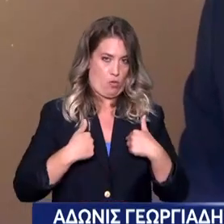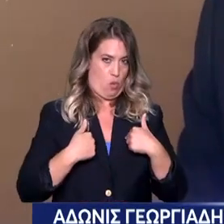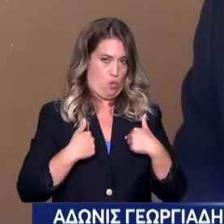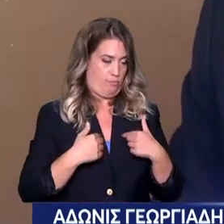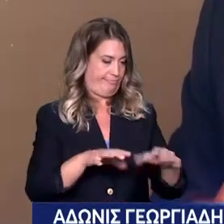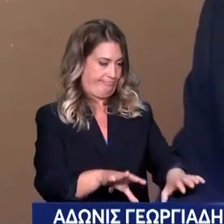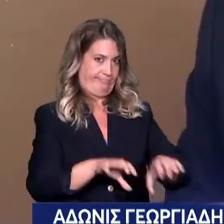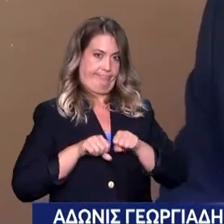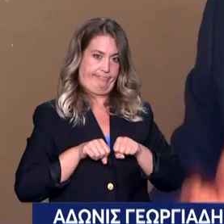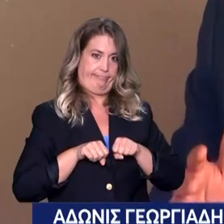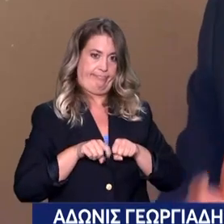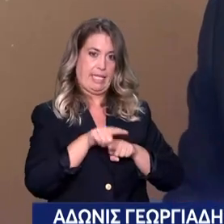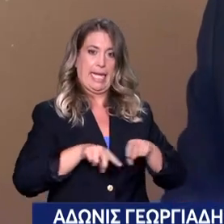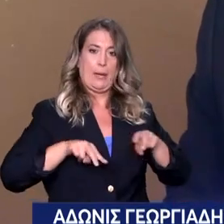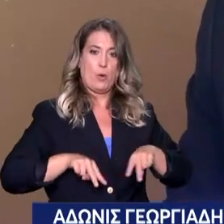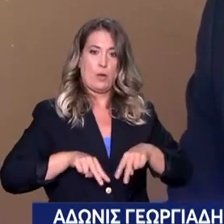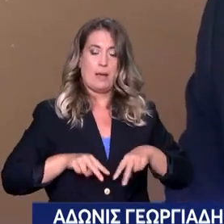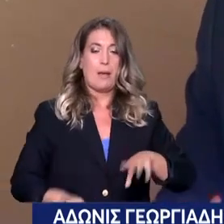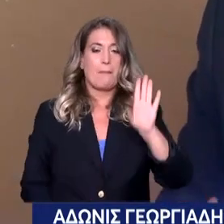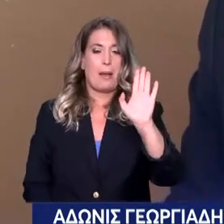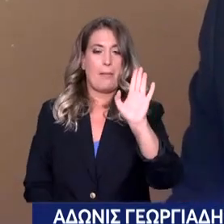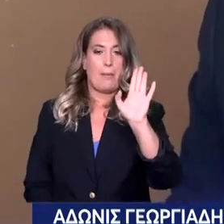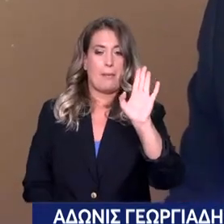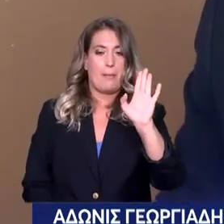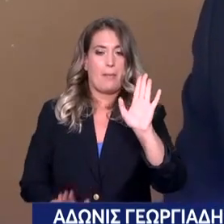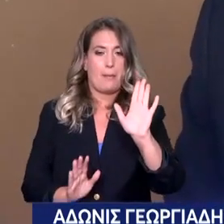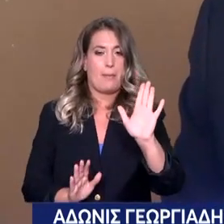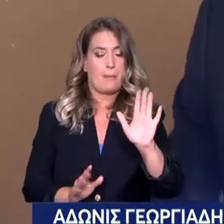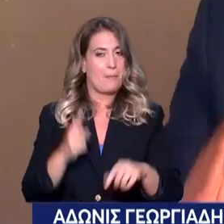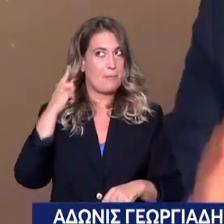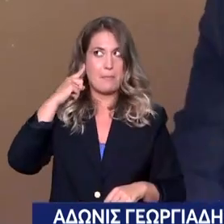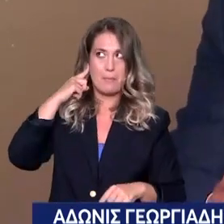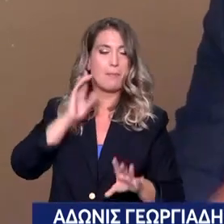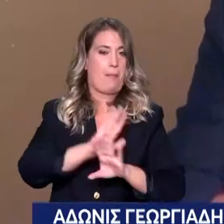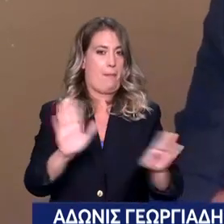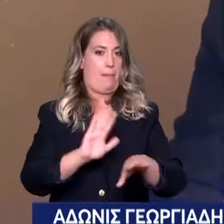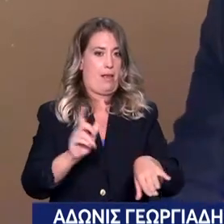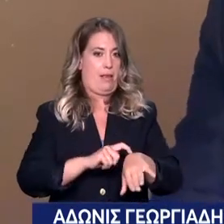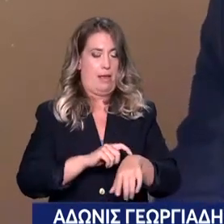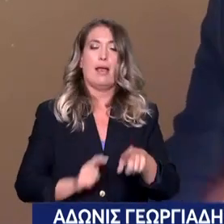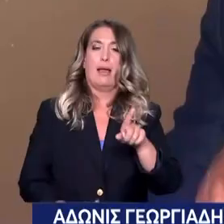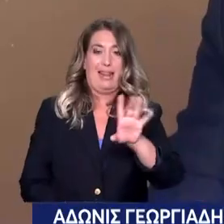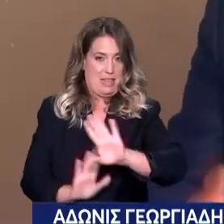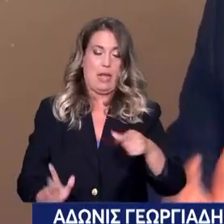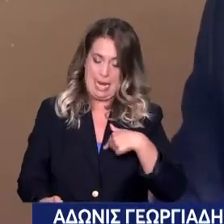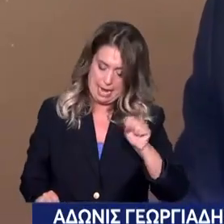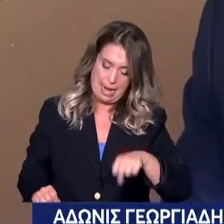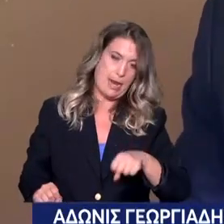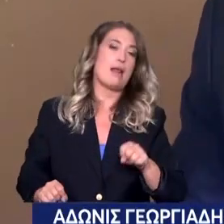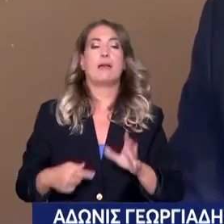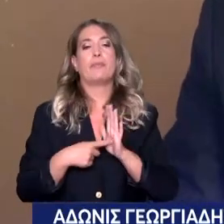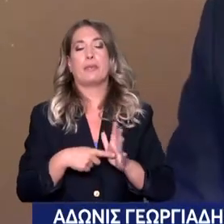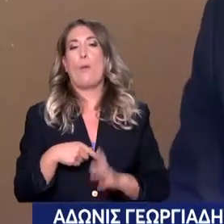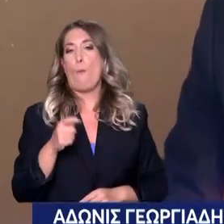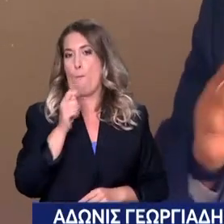συνέντευξη τύπου. Εμένα μου αρέσουν... Πείτε το σύντομα γιατί έχουμε ξεφύγει από χρόνο κύριε Υπουργείο, παρακαλώ. Πείτε το νούμερο. γιατί. Κλείνω, κλείνω, κλείνω. Γιατί η πολιτική είναι εφαρμοσμένη